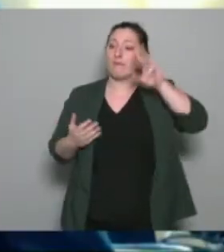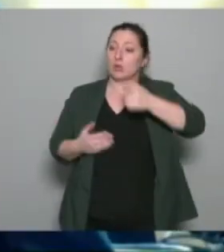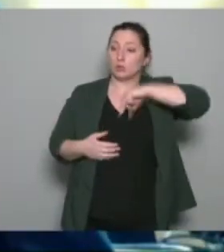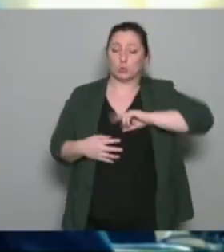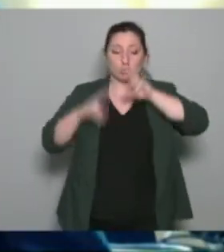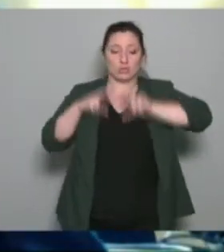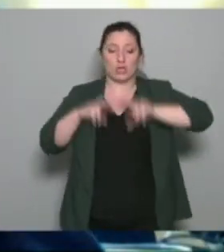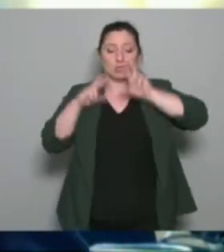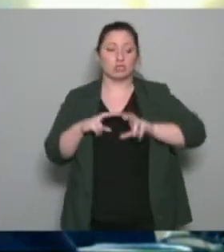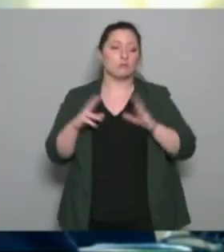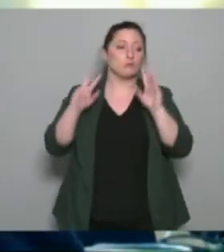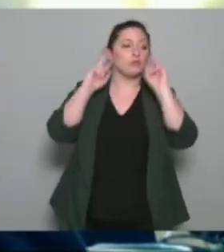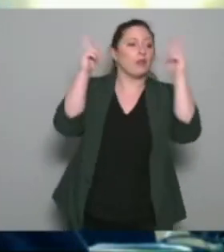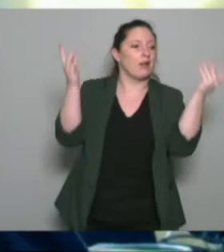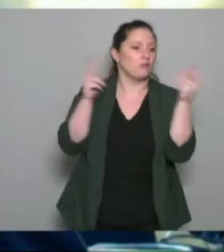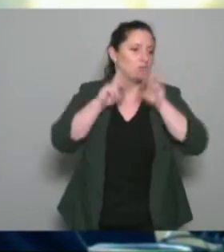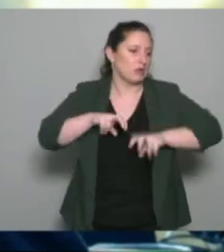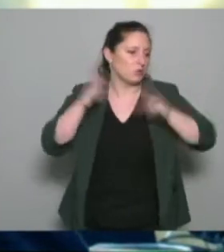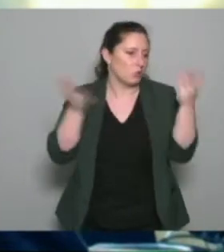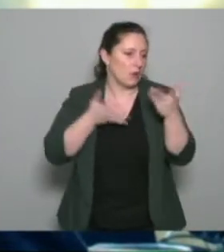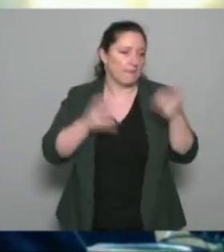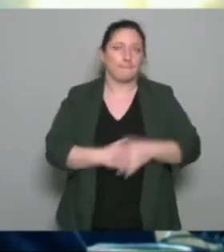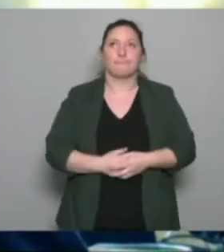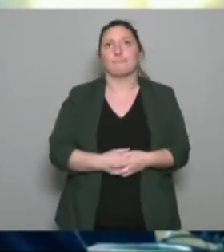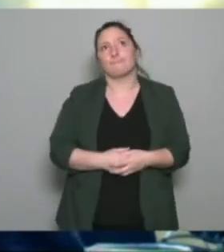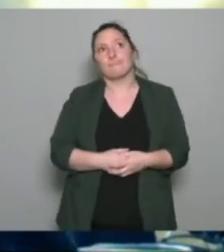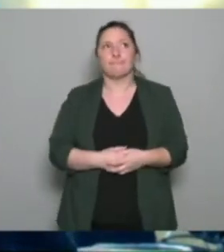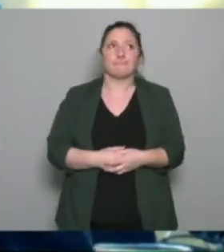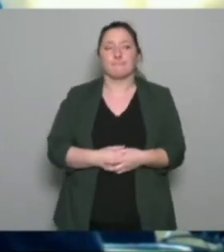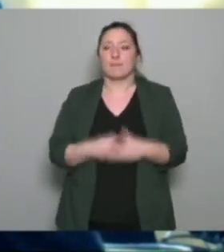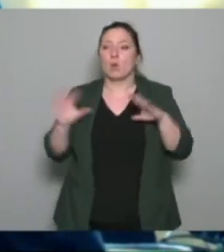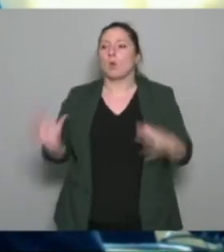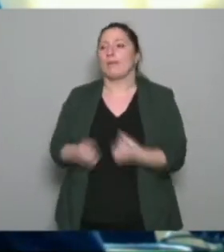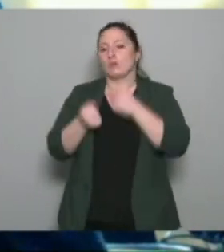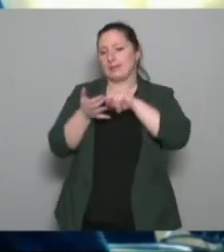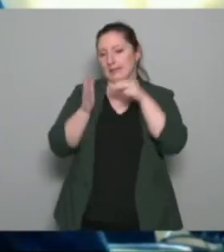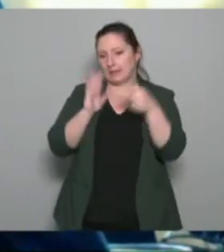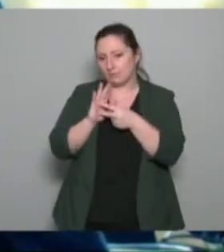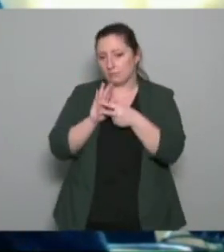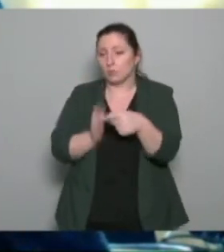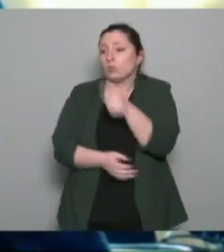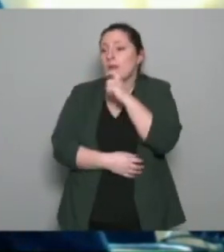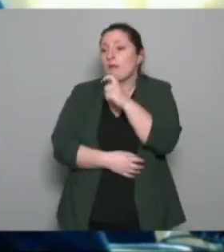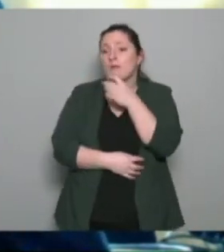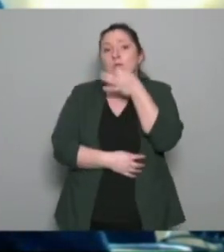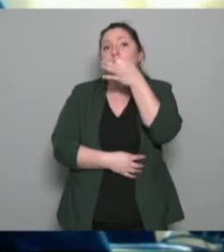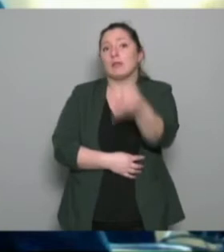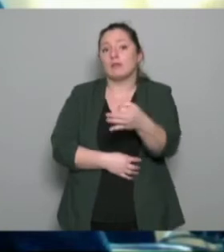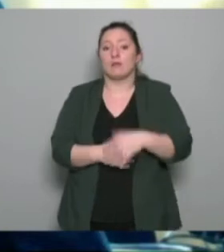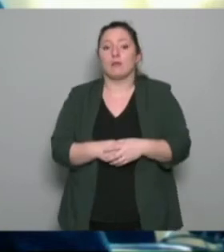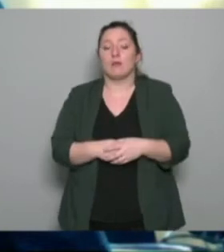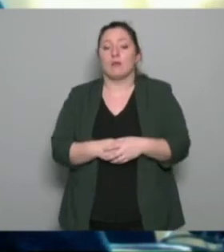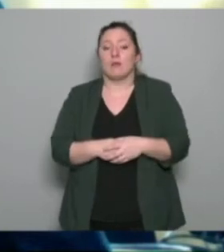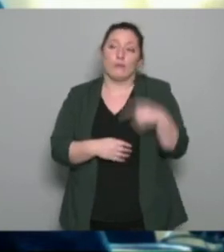quand même c'est d'une certaine manière la compétence technique je l évoqué on avait des infirmiers qui avaient été sensibilisés